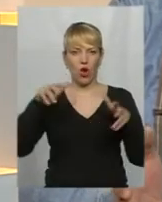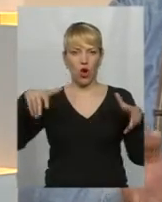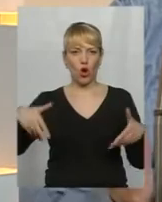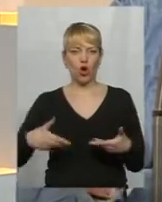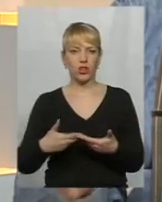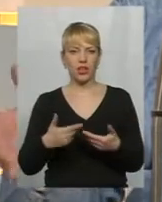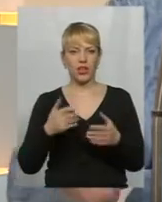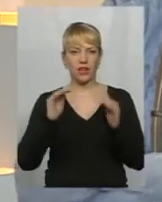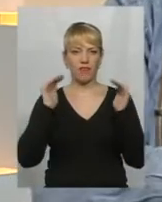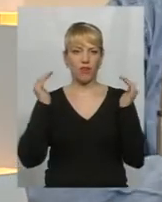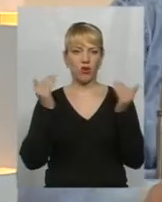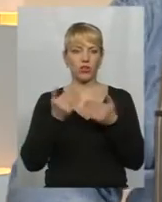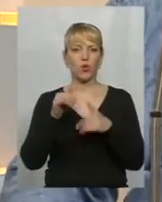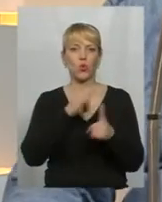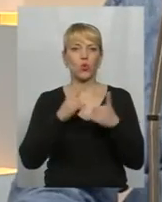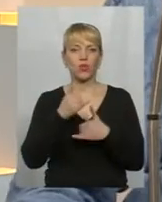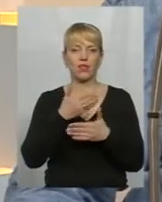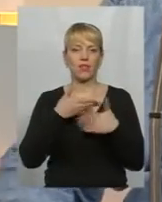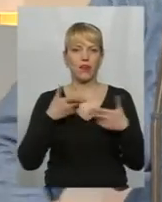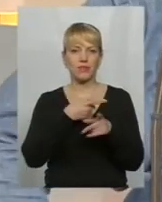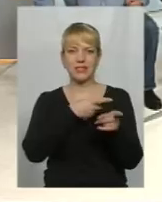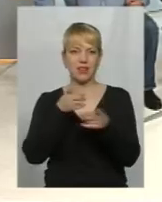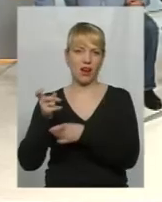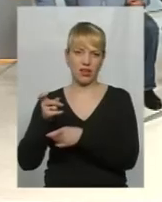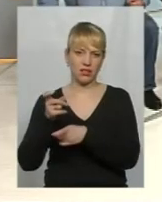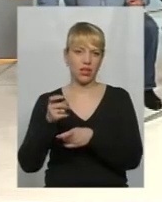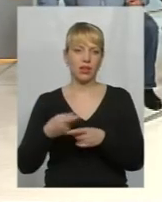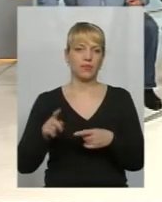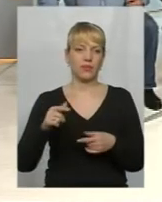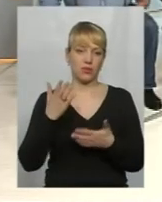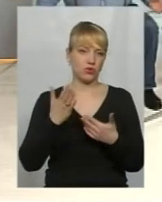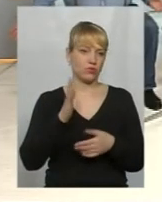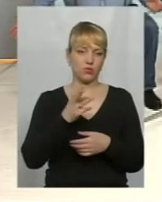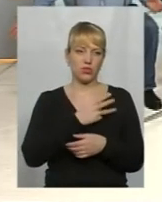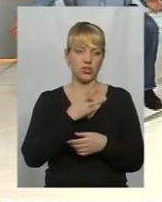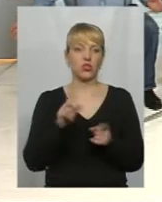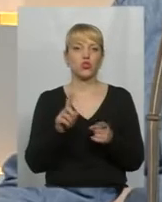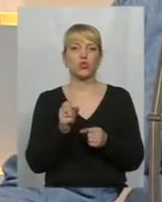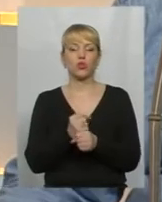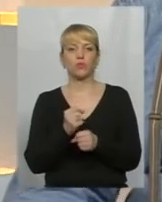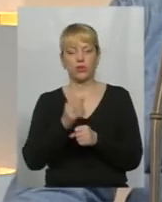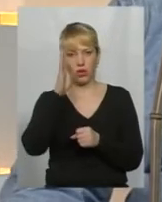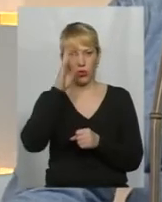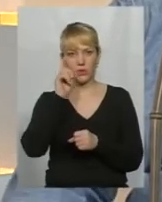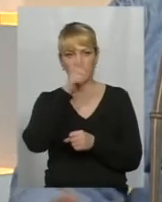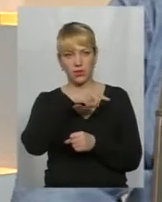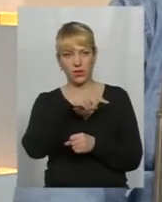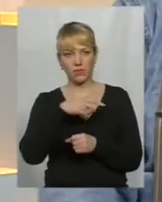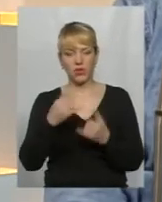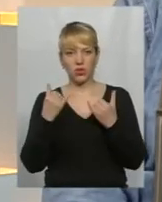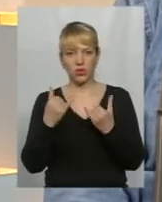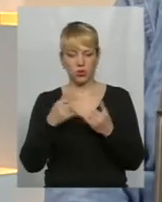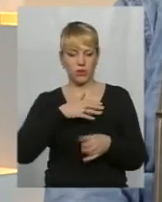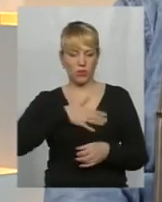Я, якщо буде бажання, я вам скину це, от Володя, скину тобі фейсбук, ти почитаєш річ. Ну, що робити хлопцям там? Сьогодні вони